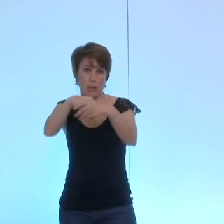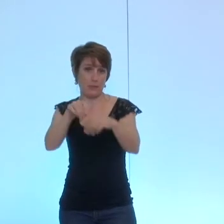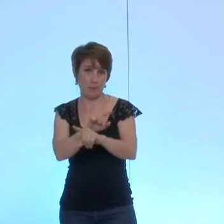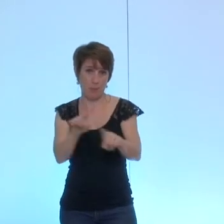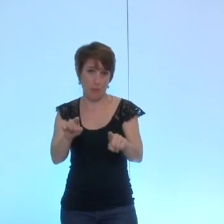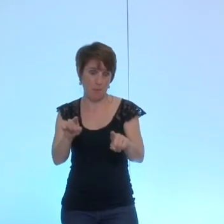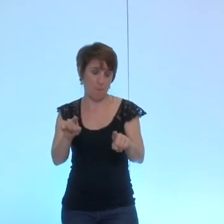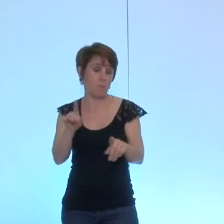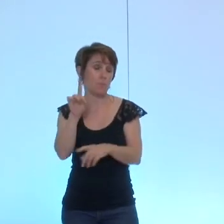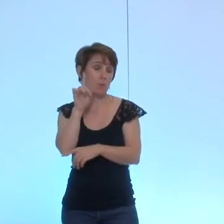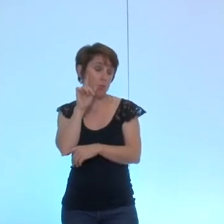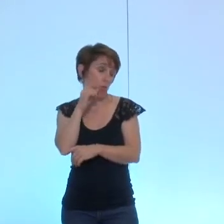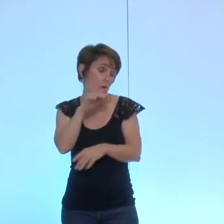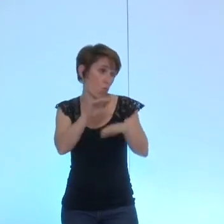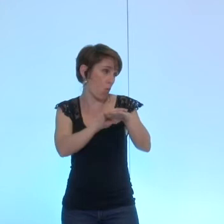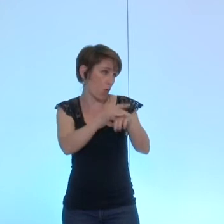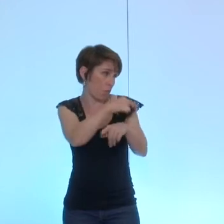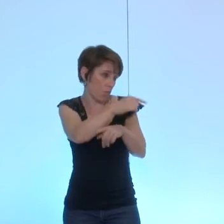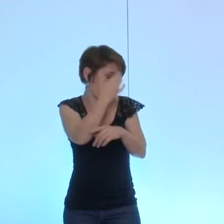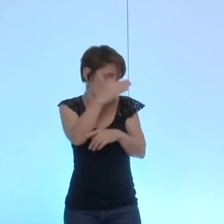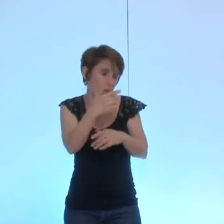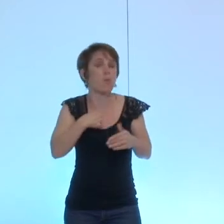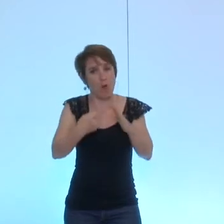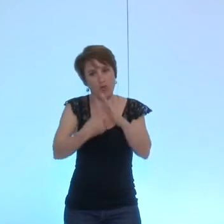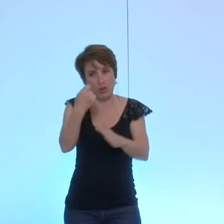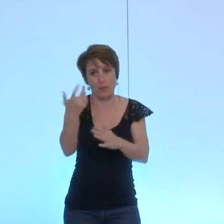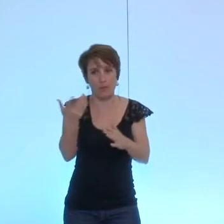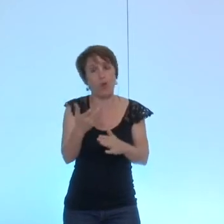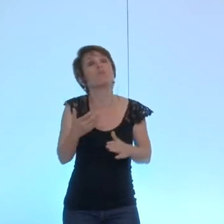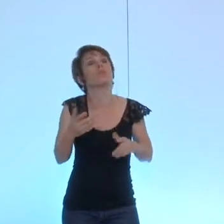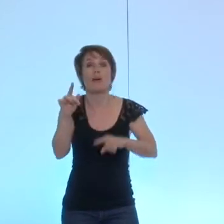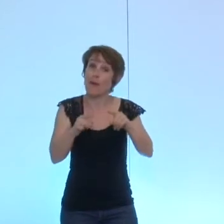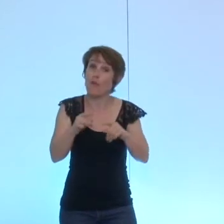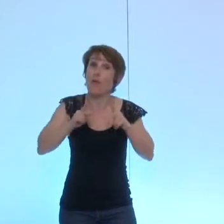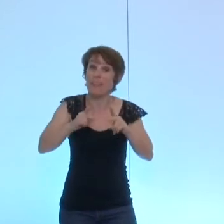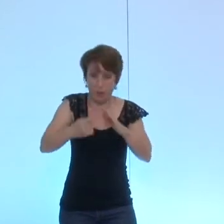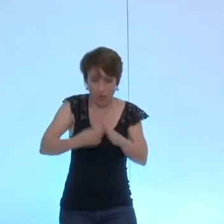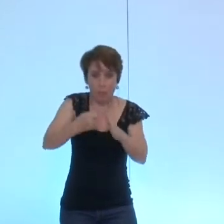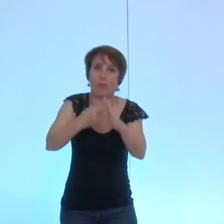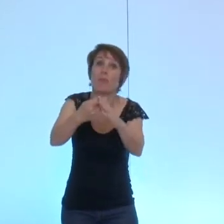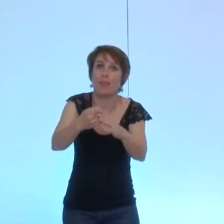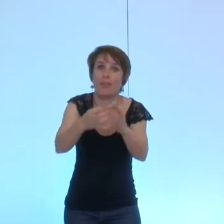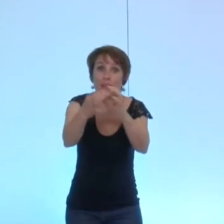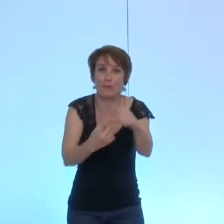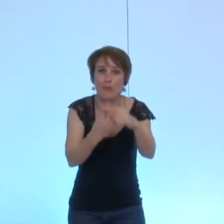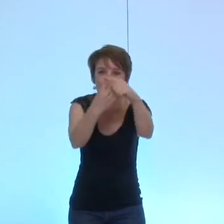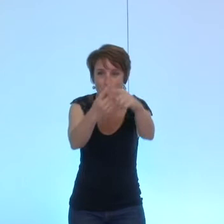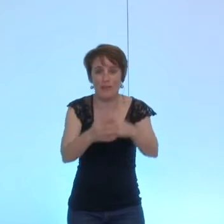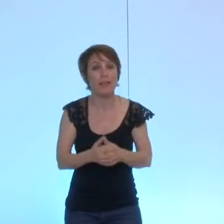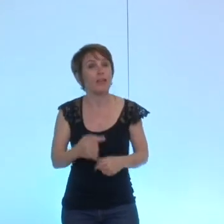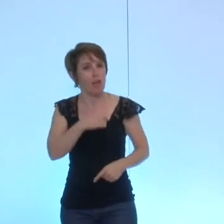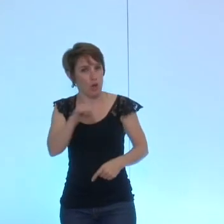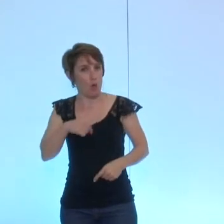que vous connaissez et que je vais répéter mais la pédagogie de la répétition ça fait du bien nous ne sommes toujours pas présents au sein du conseil d